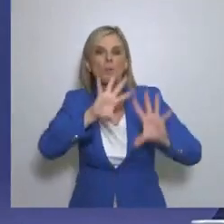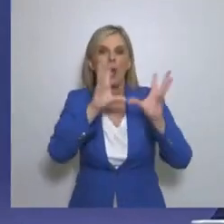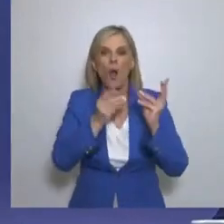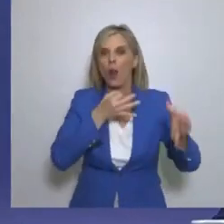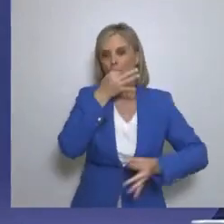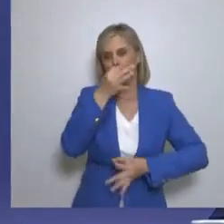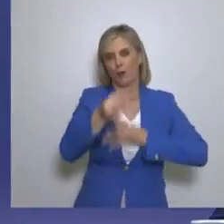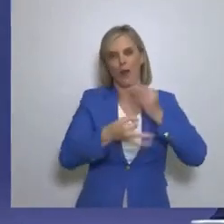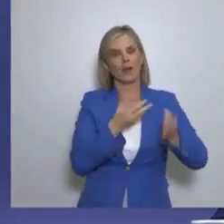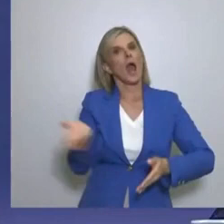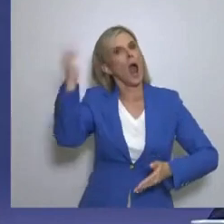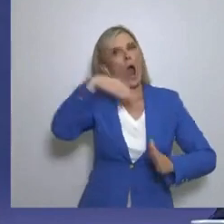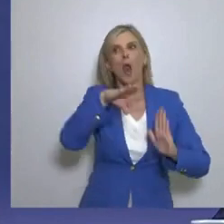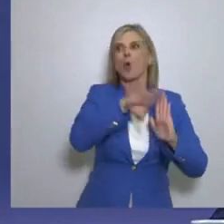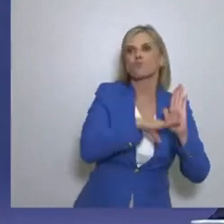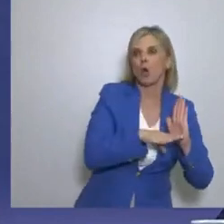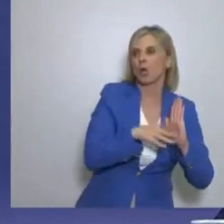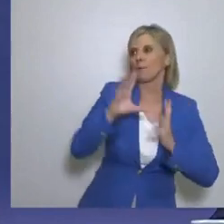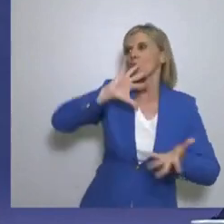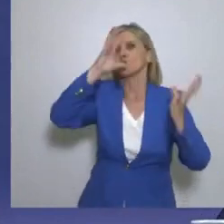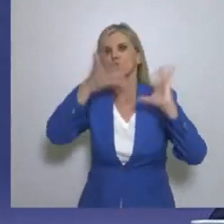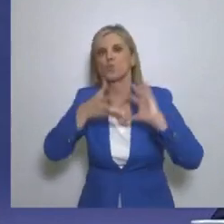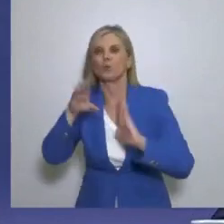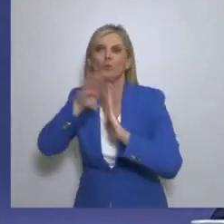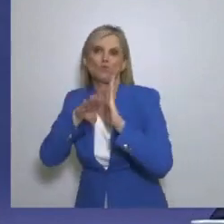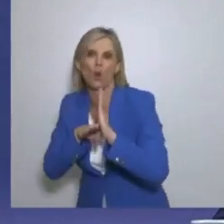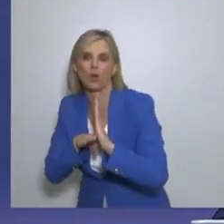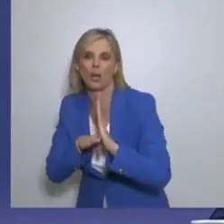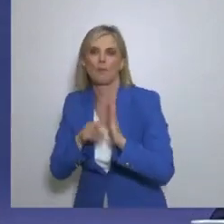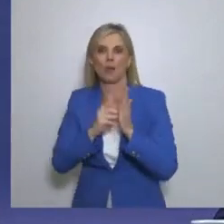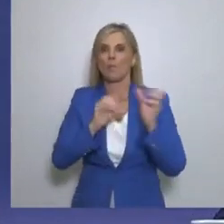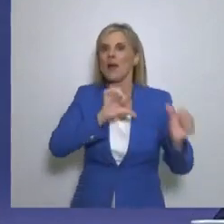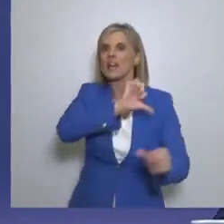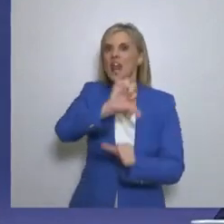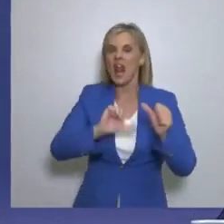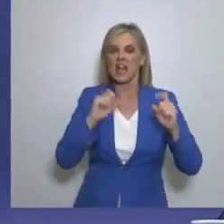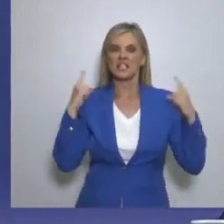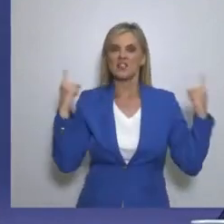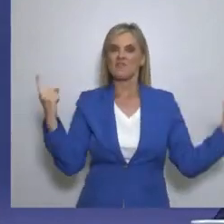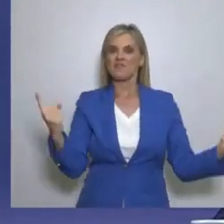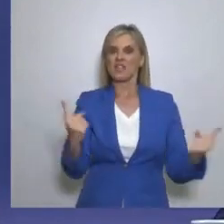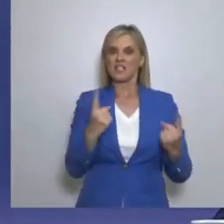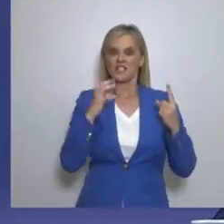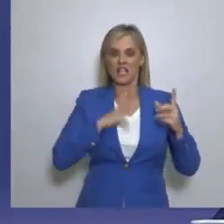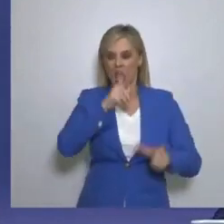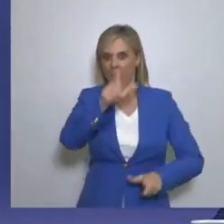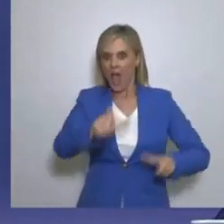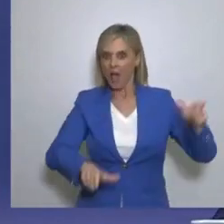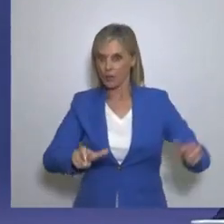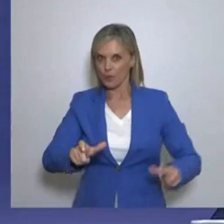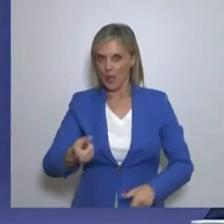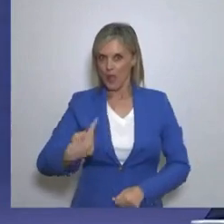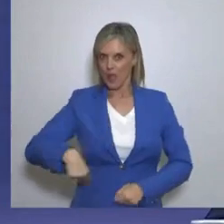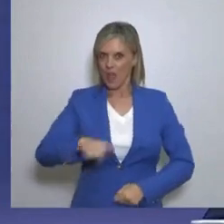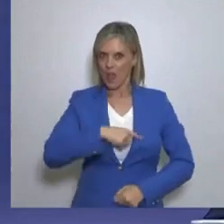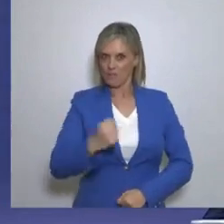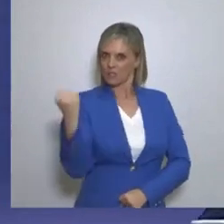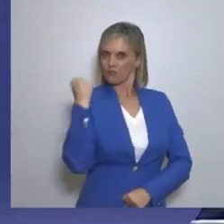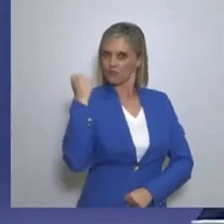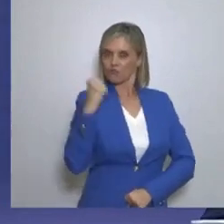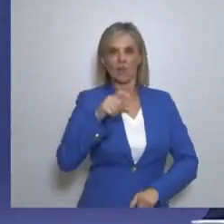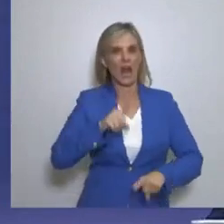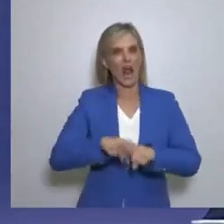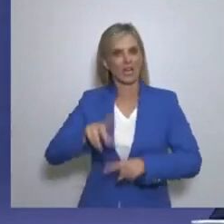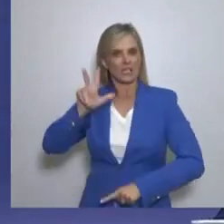και άλλες αγέντες που προσπαθούν τον πλανήτη να λοιώσουν τη φύση του ανθρώπου τους λέω ότι με Ελλήνων συνέλευση η κυβέρνηση